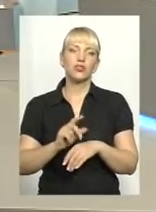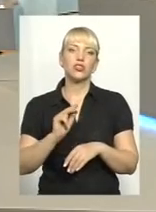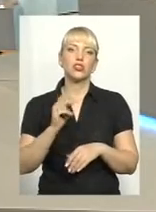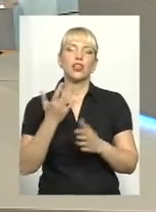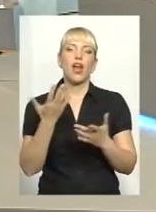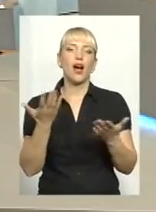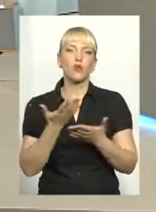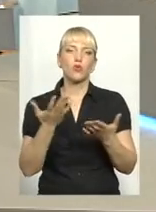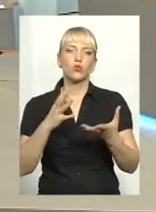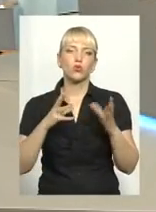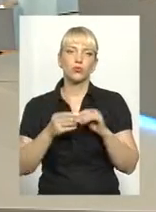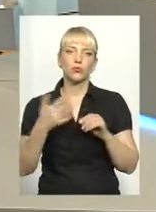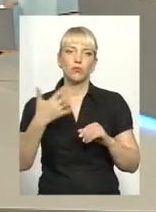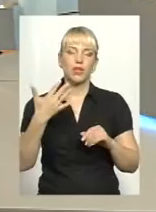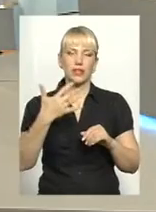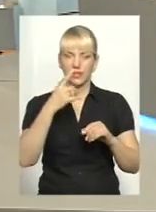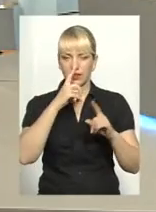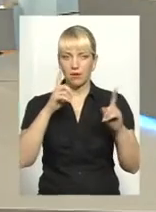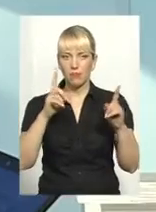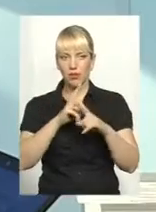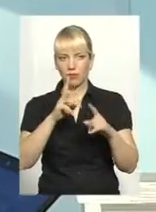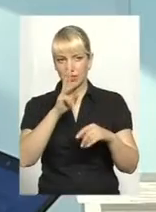мінімальних заробітних плат.